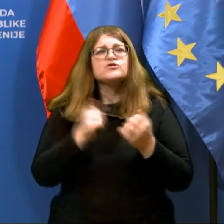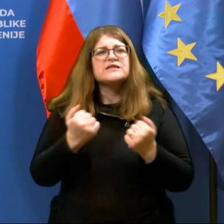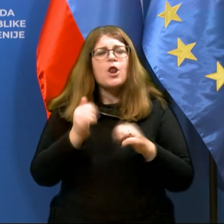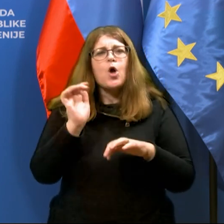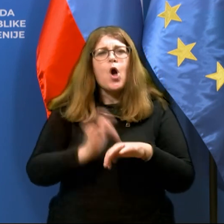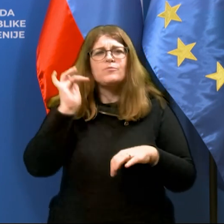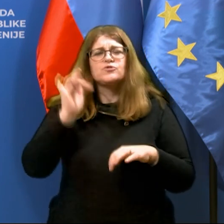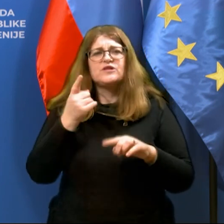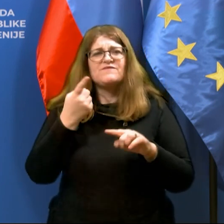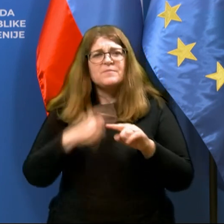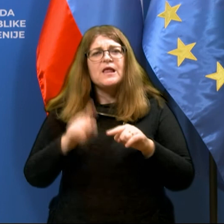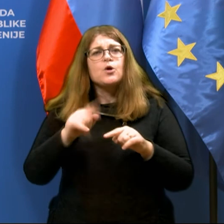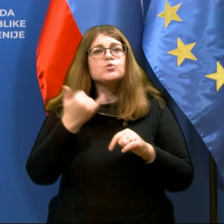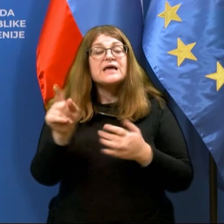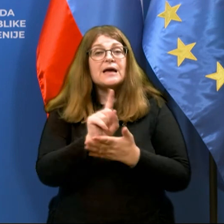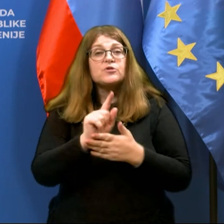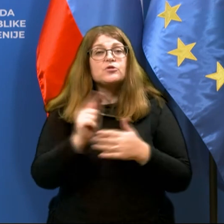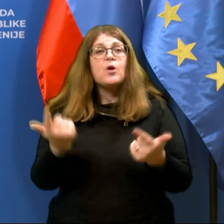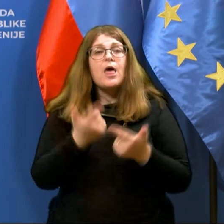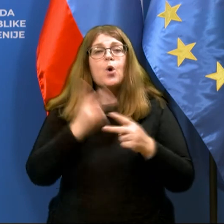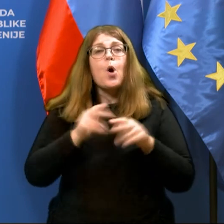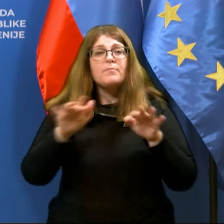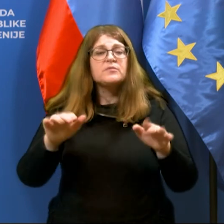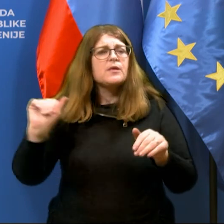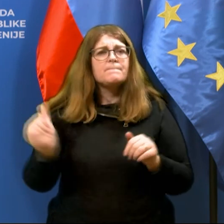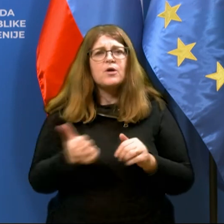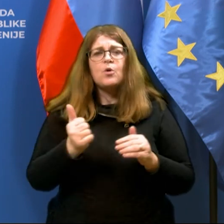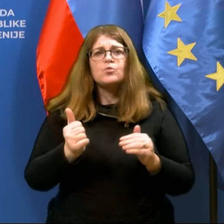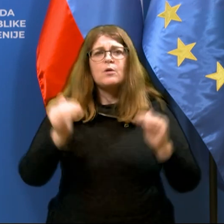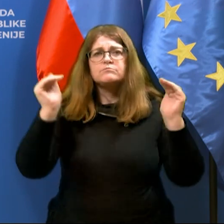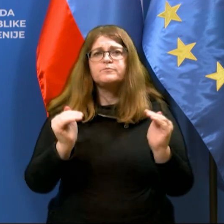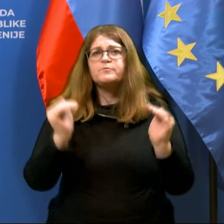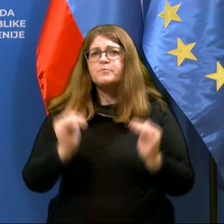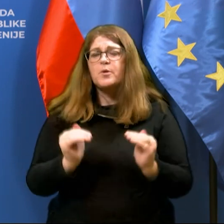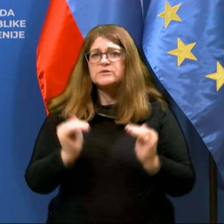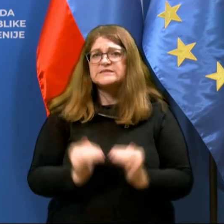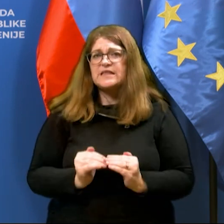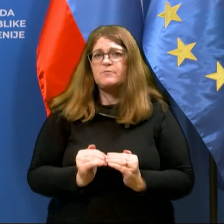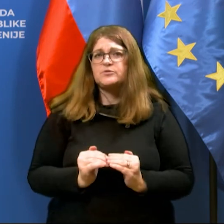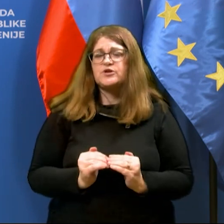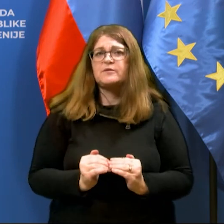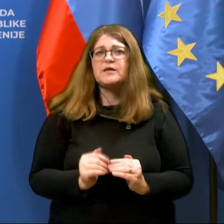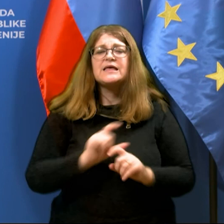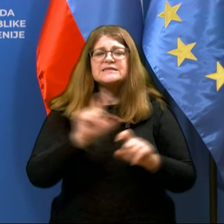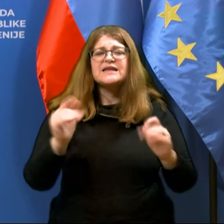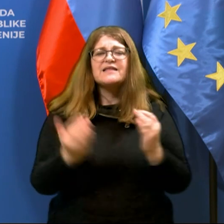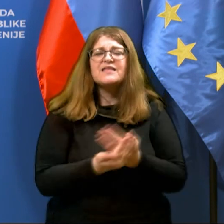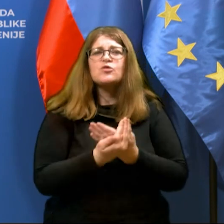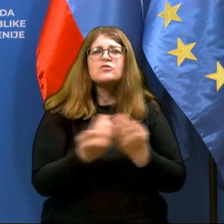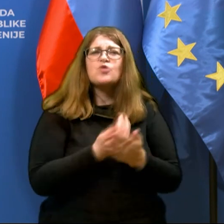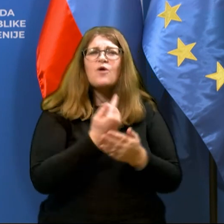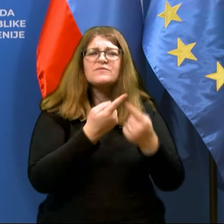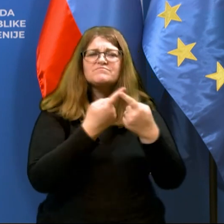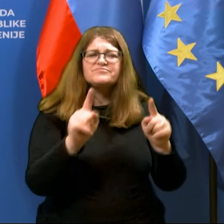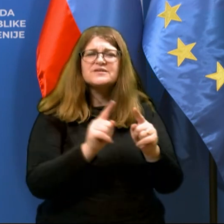občutljivi fazi, ko se v vsakem trenutku epidemija lahko zopet, posebej zaradi novih virusov oziroma novih sebov